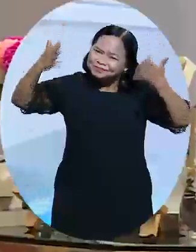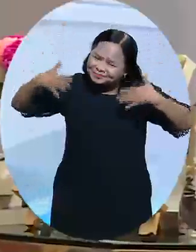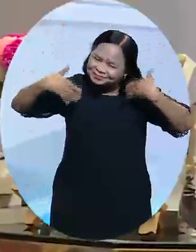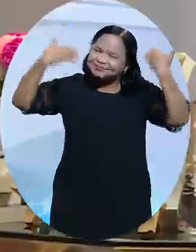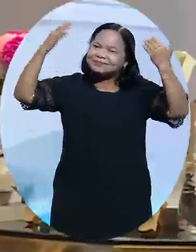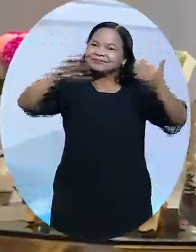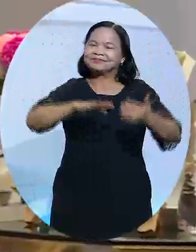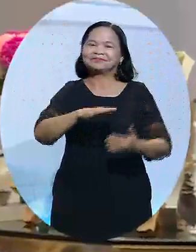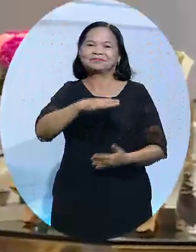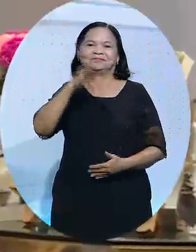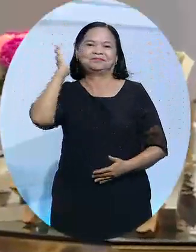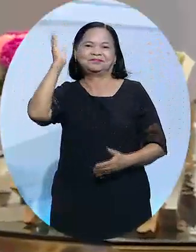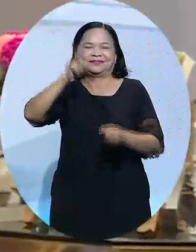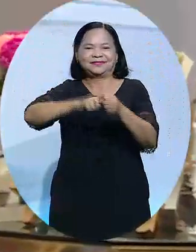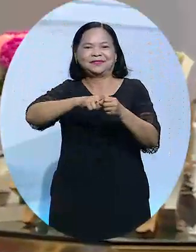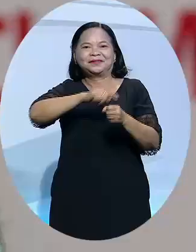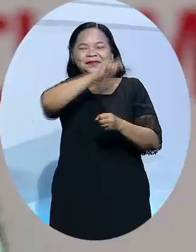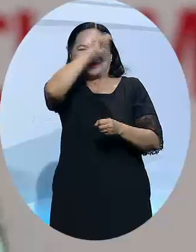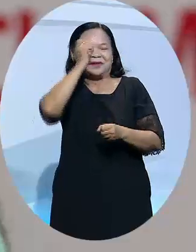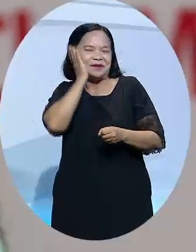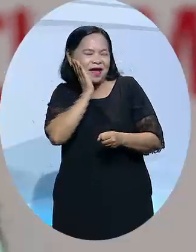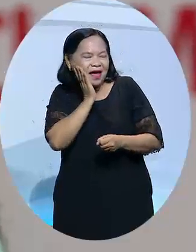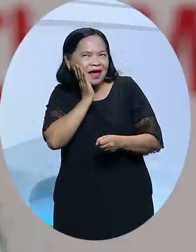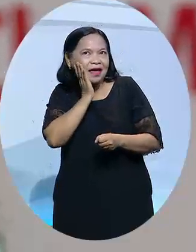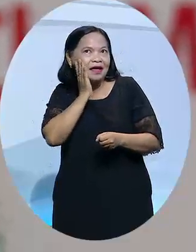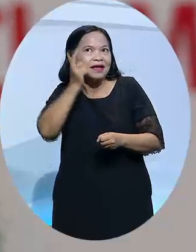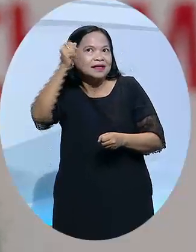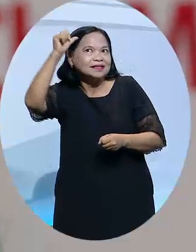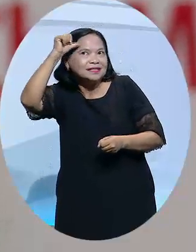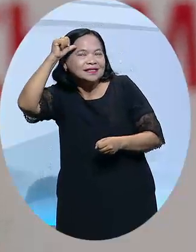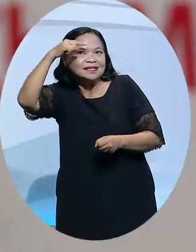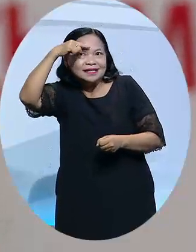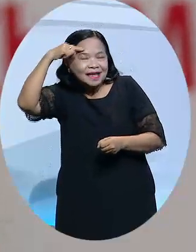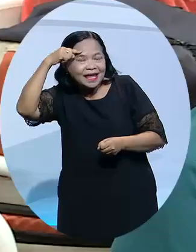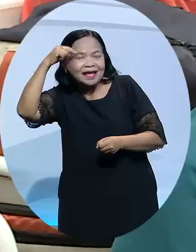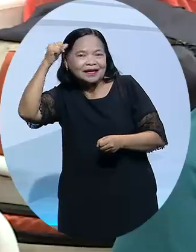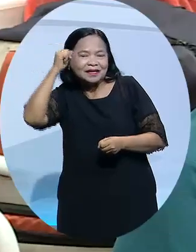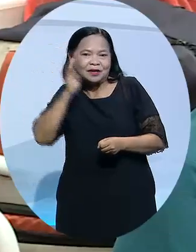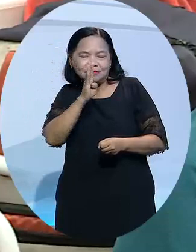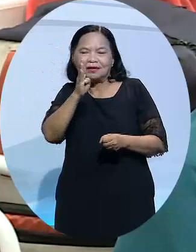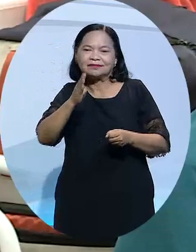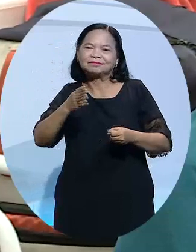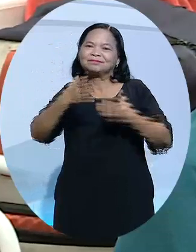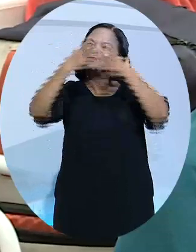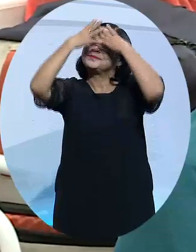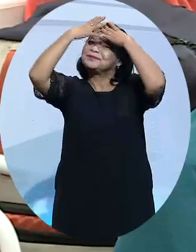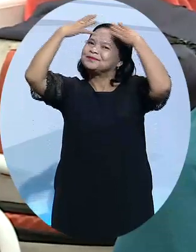Những bà già xinh đẹp đúng nghĩa đen và cả nghĩa bóng. Họ thư thái đón nhận mọi điều tốt đẹp nhất và cũng bình thẳng đón nhận cả những điều không may